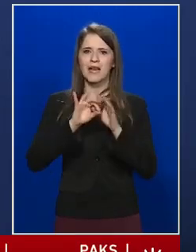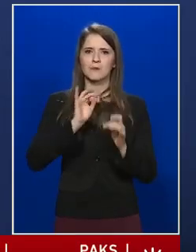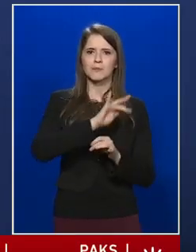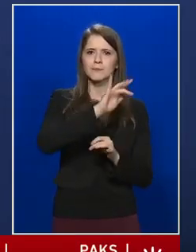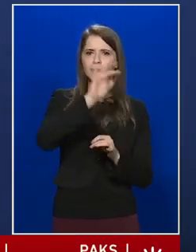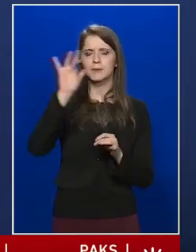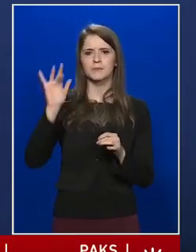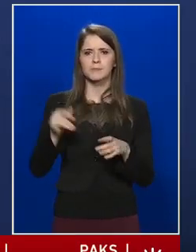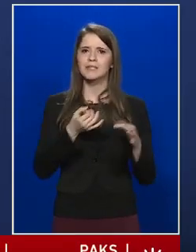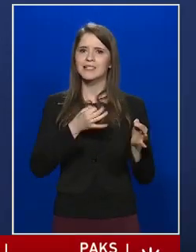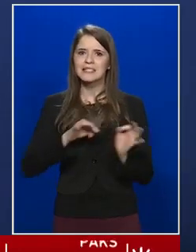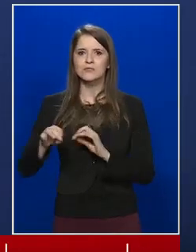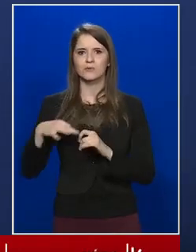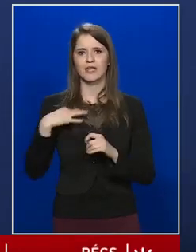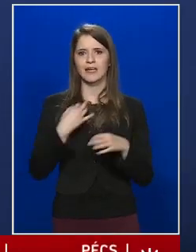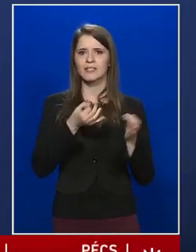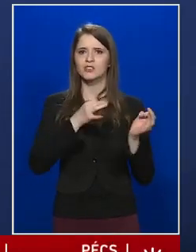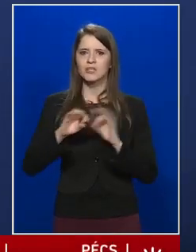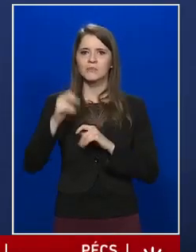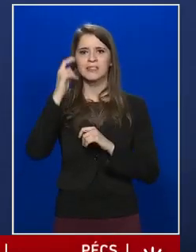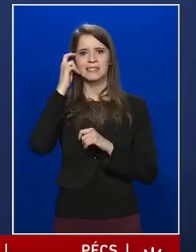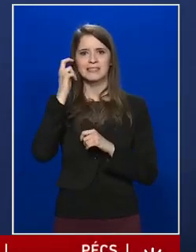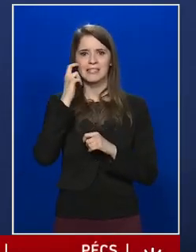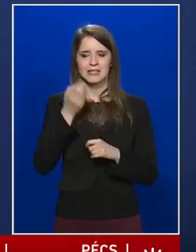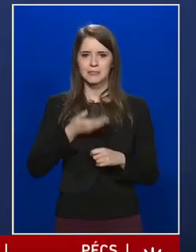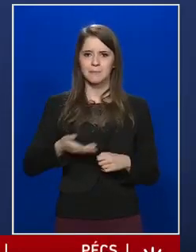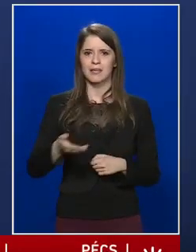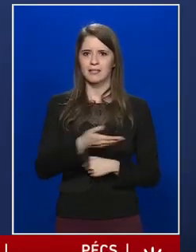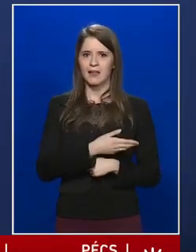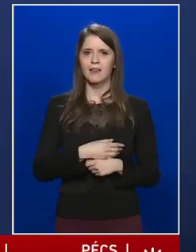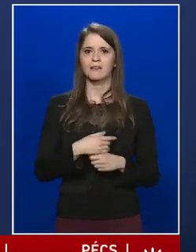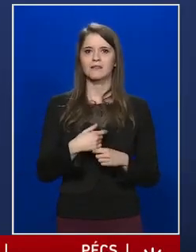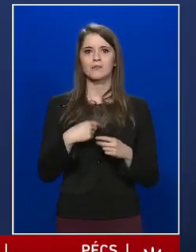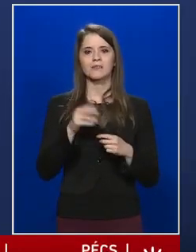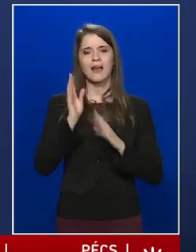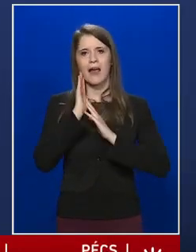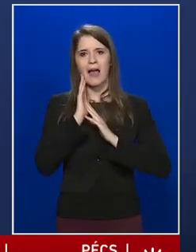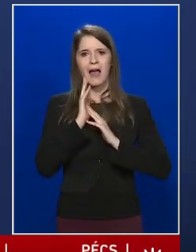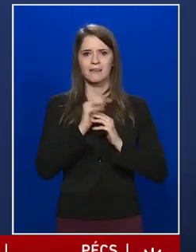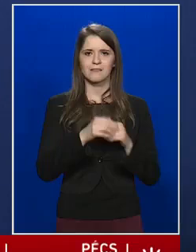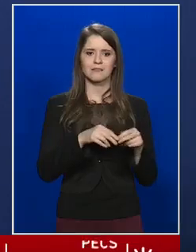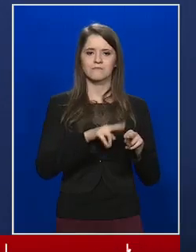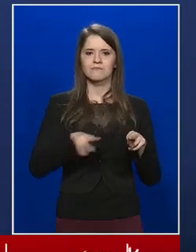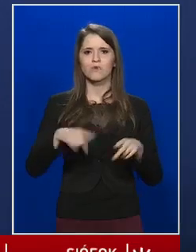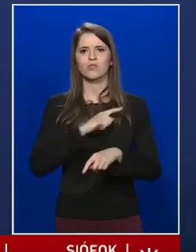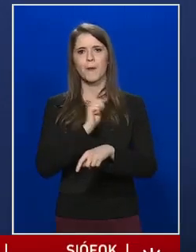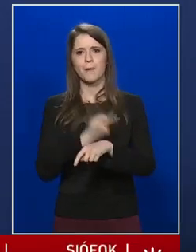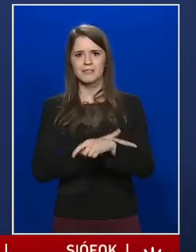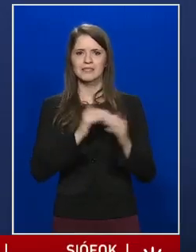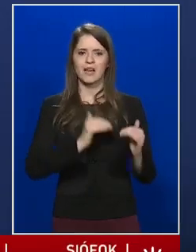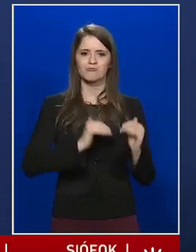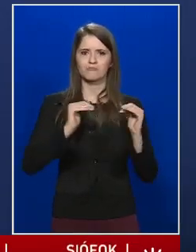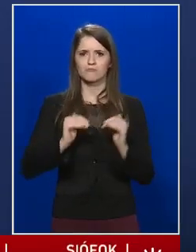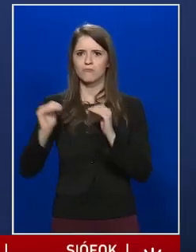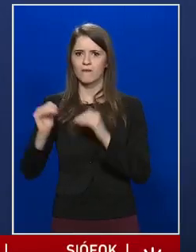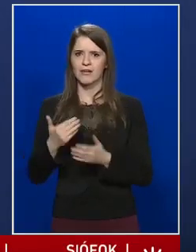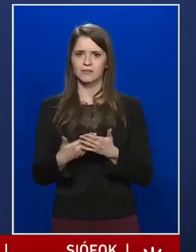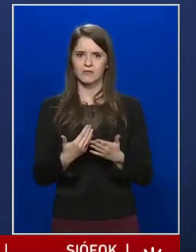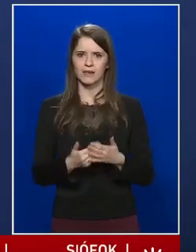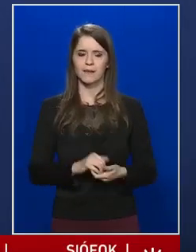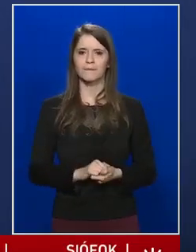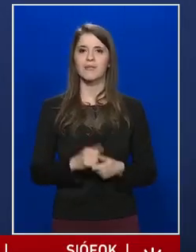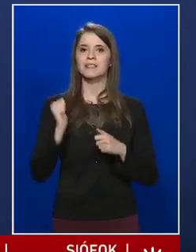az egészségügyi intézményeink az ágykapacitás növelésükkel. A tegnapi napon